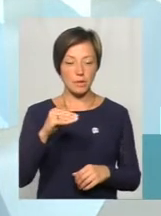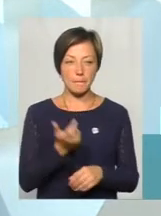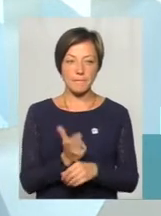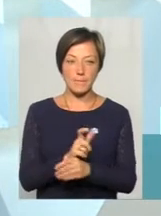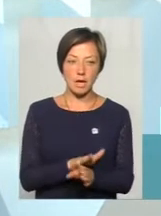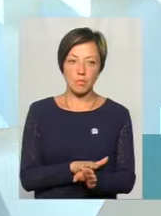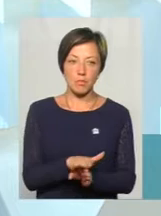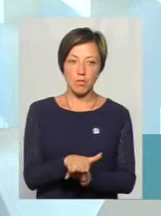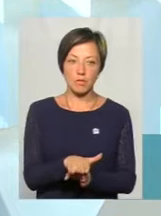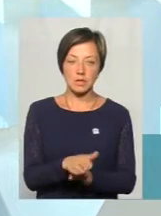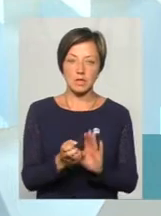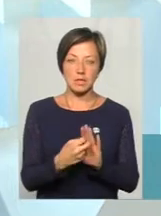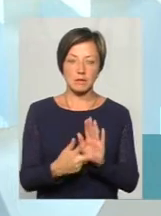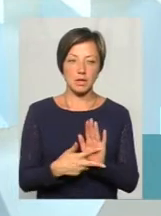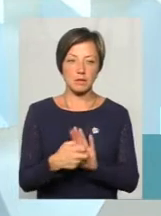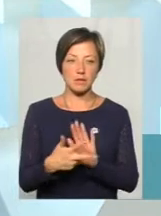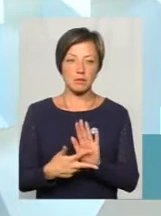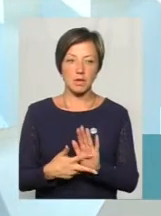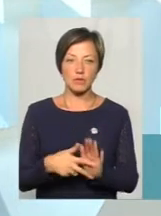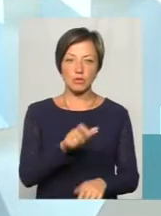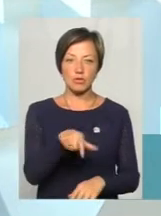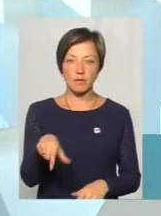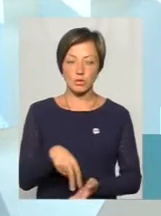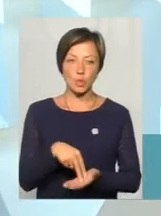переповнена 17-18 чоловік стоячих.